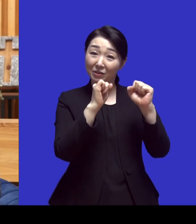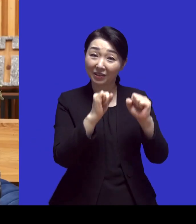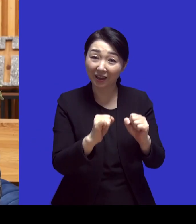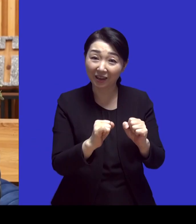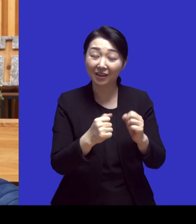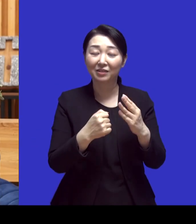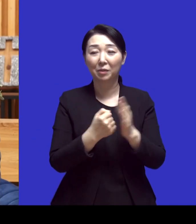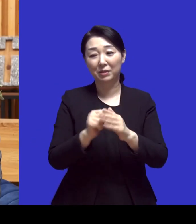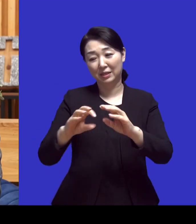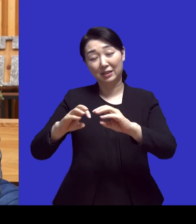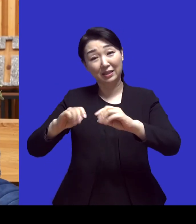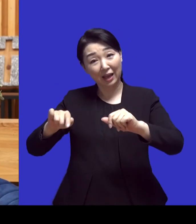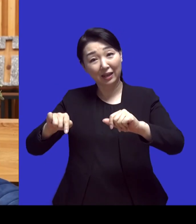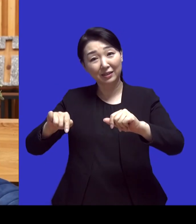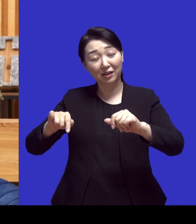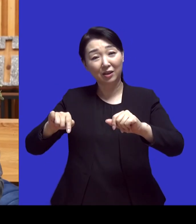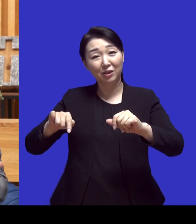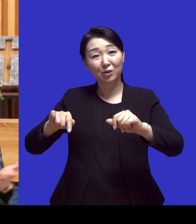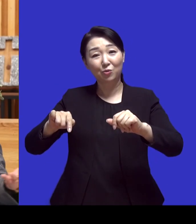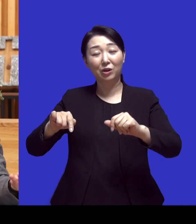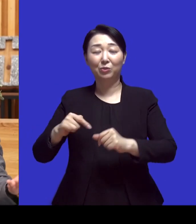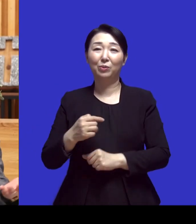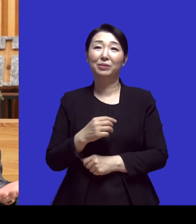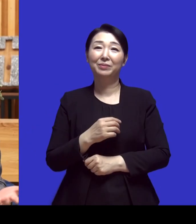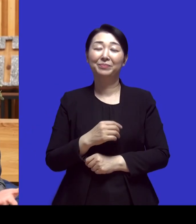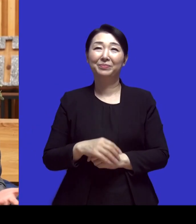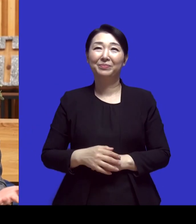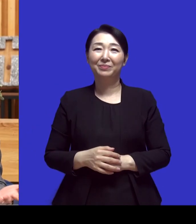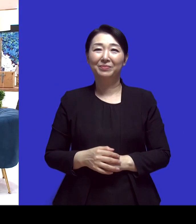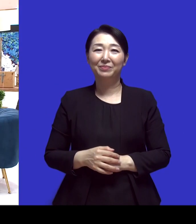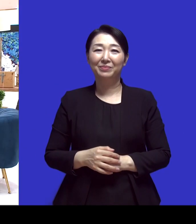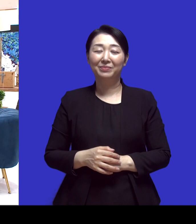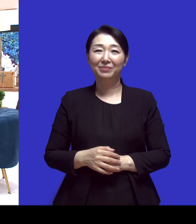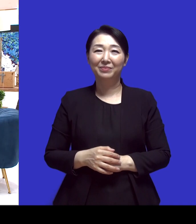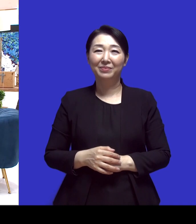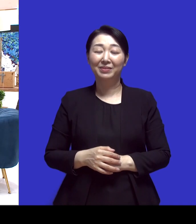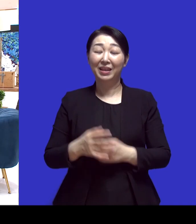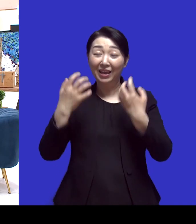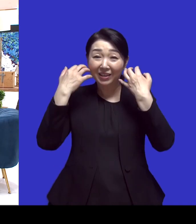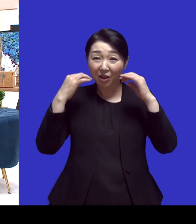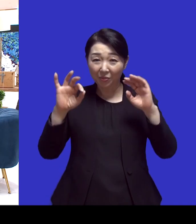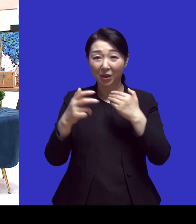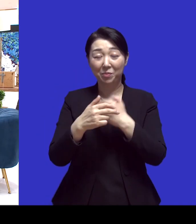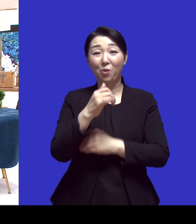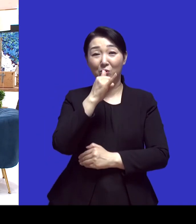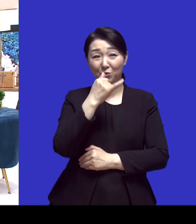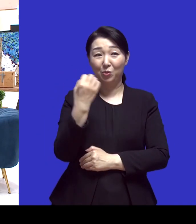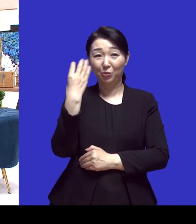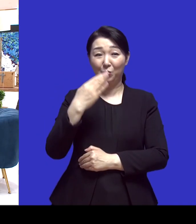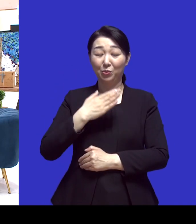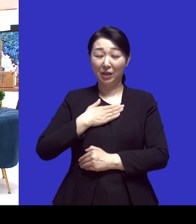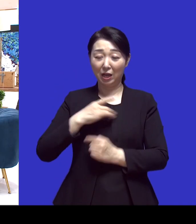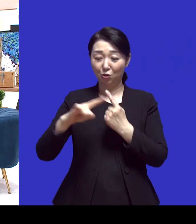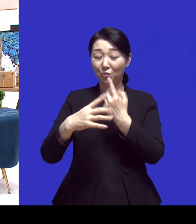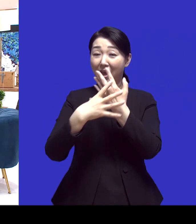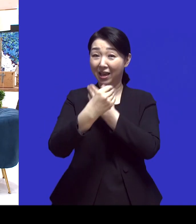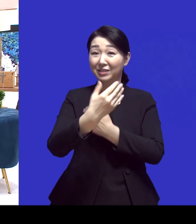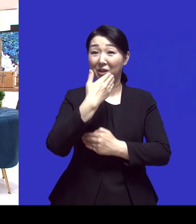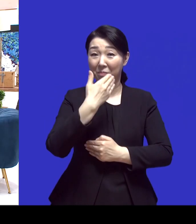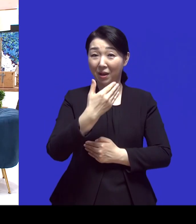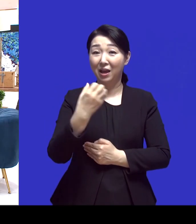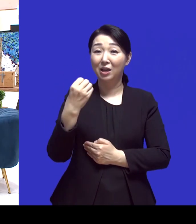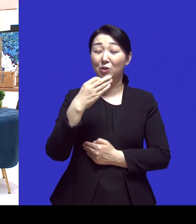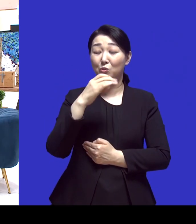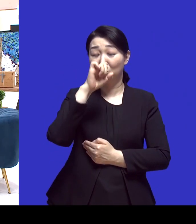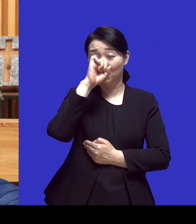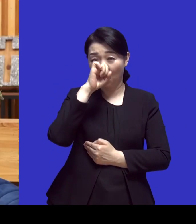땅에서도 저희가 세브란스를 비롯한 많은 병원들이 생겼을 것이고 제가 지금 이렇게 흉부에 엑스레이도 찍을 수 있고 좋은